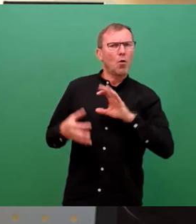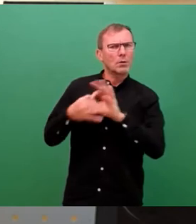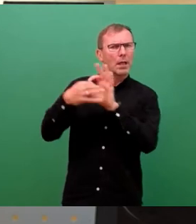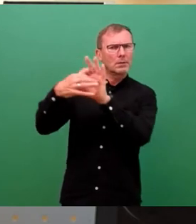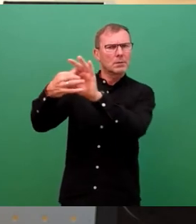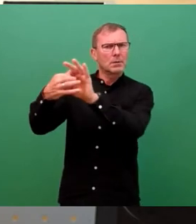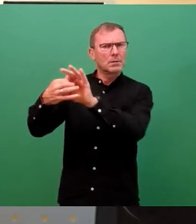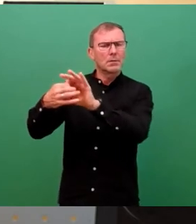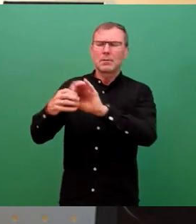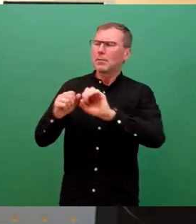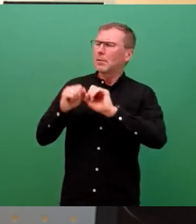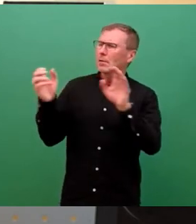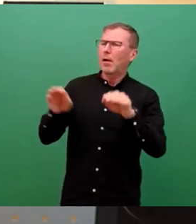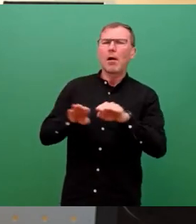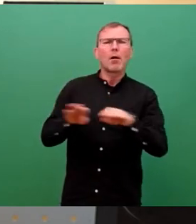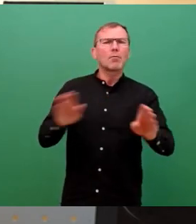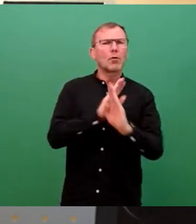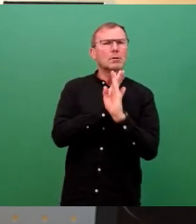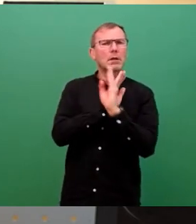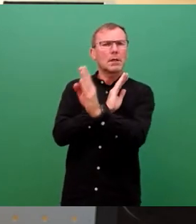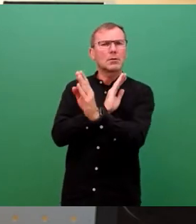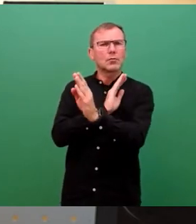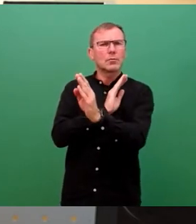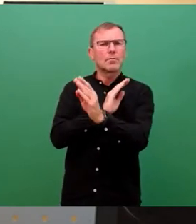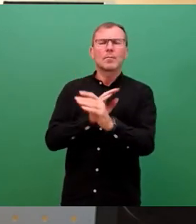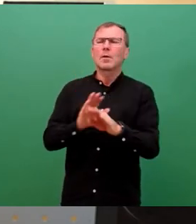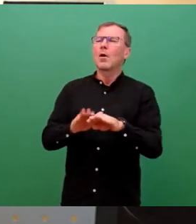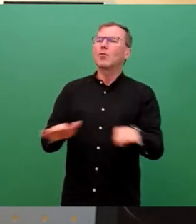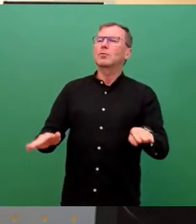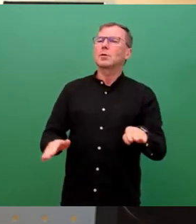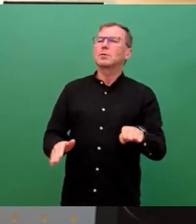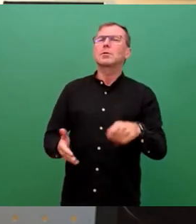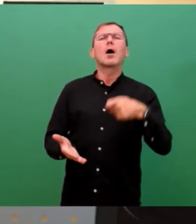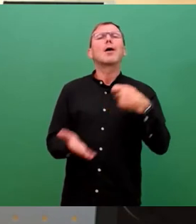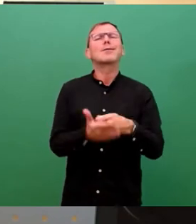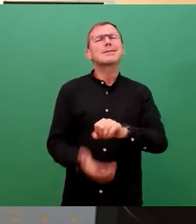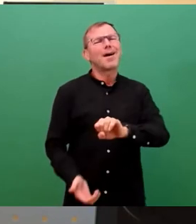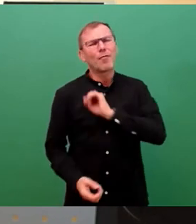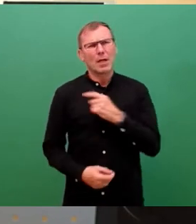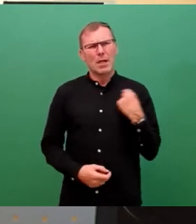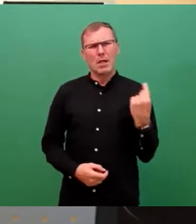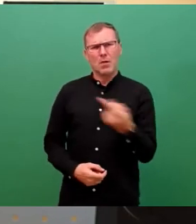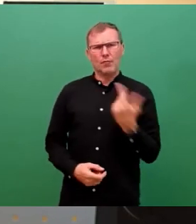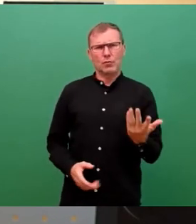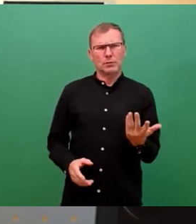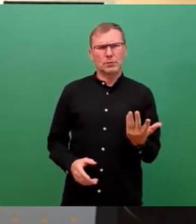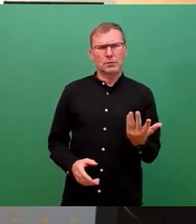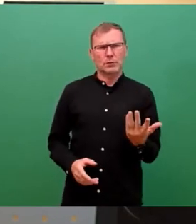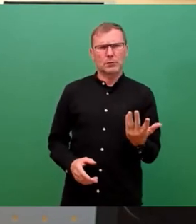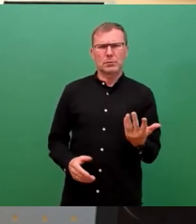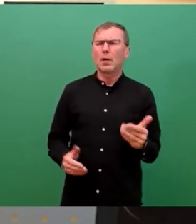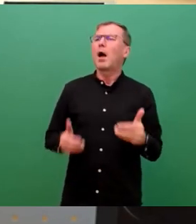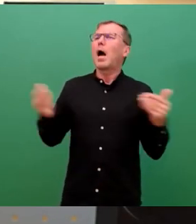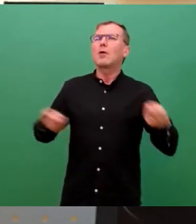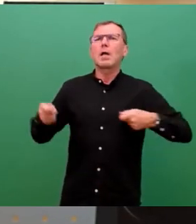libertäre Grundrichtung. Nach dem Grundsatz der absoluten Kostenvorteils von Adam Smith, wonach Außenhandel für